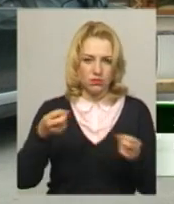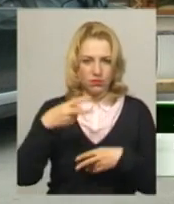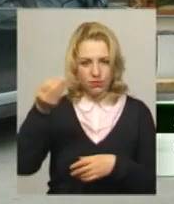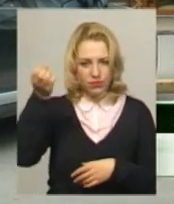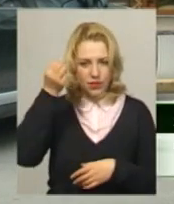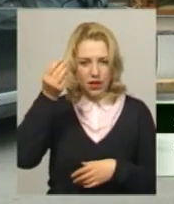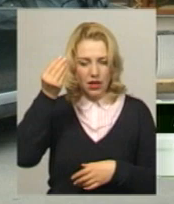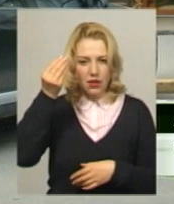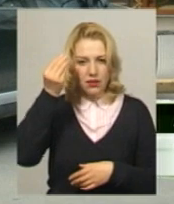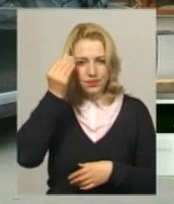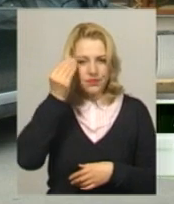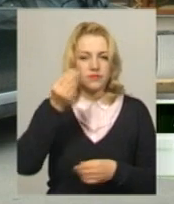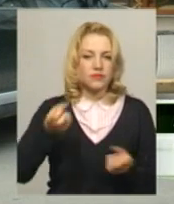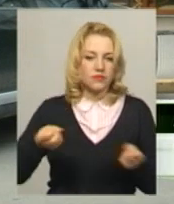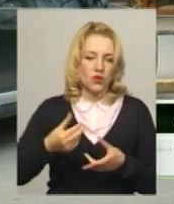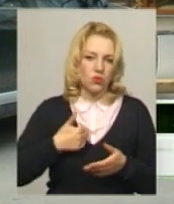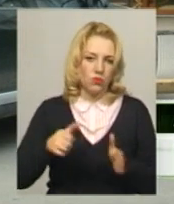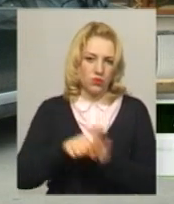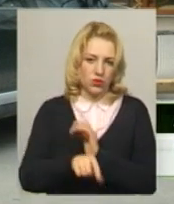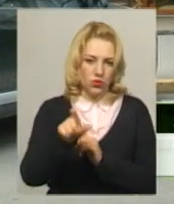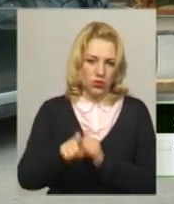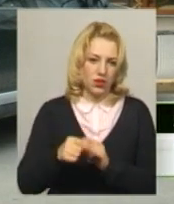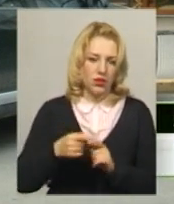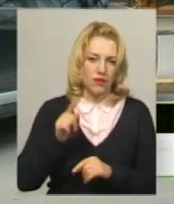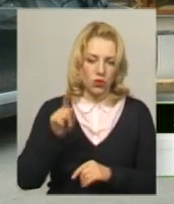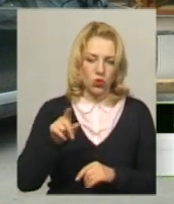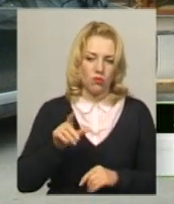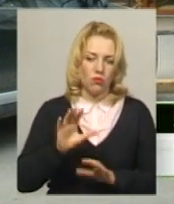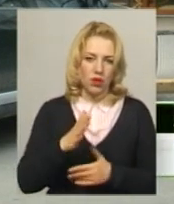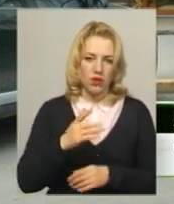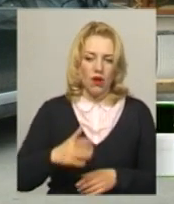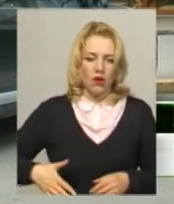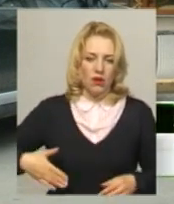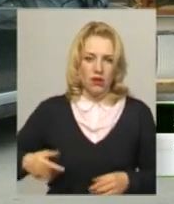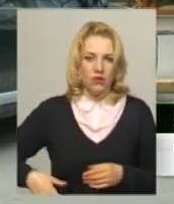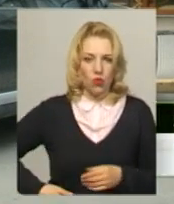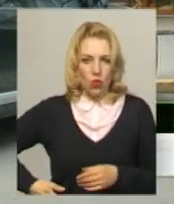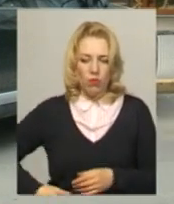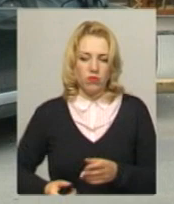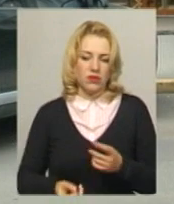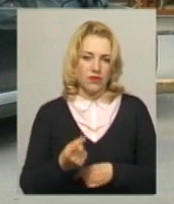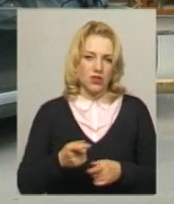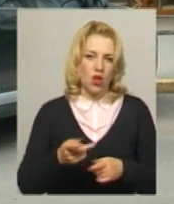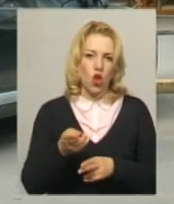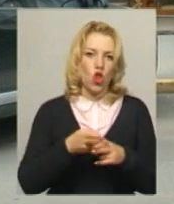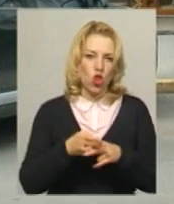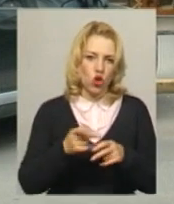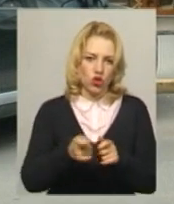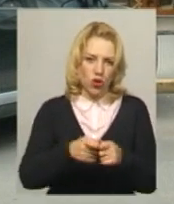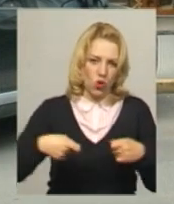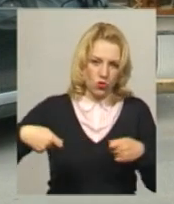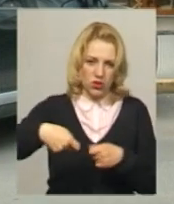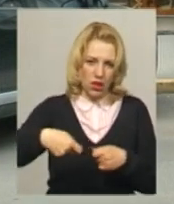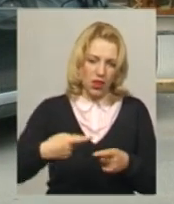людини. І на той момент в нього в одязі виявився ніж розкладний. Він скористався цим ножем, завдав